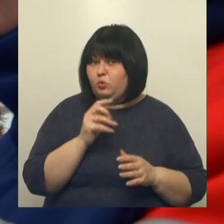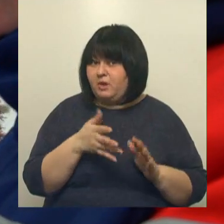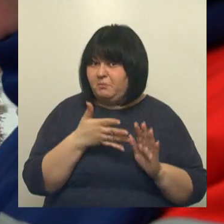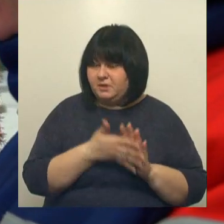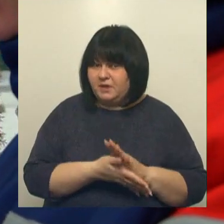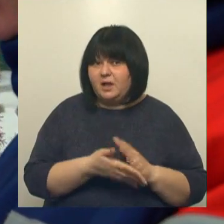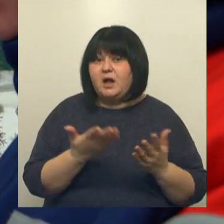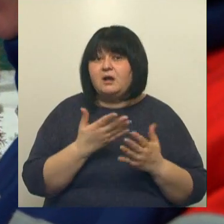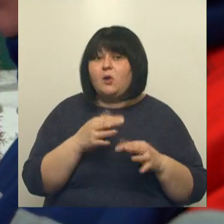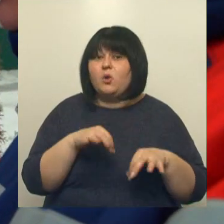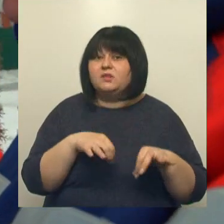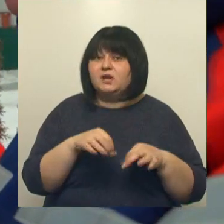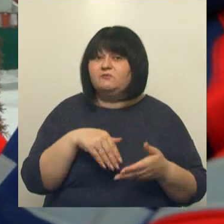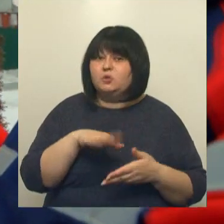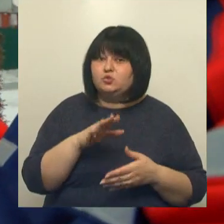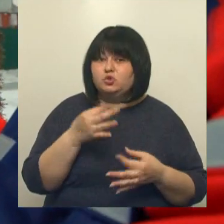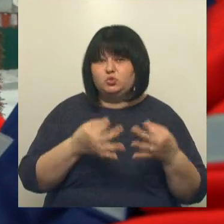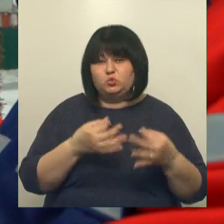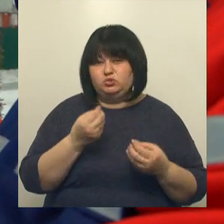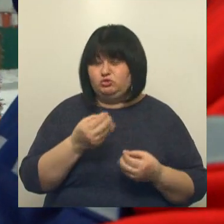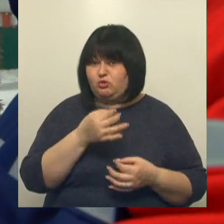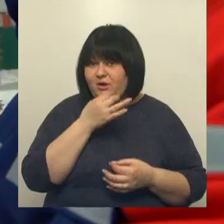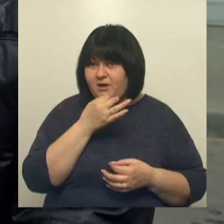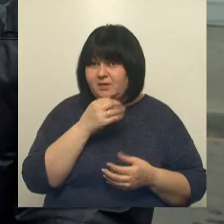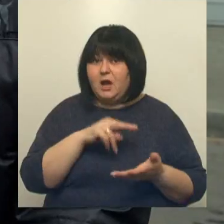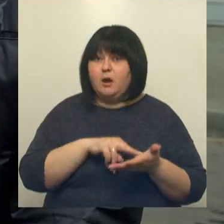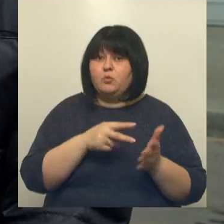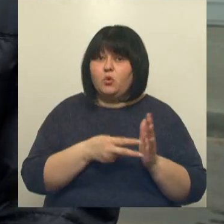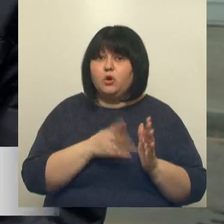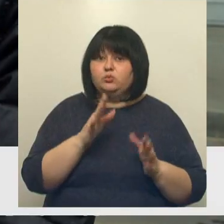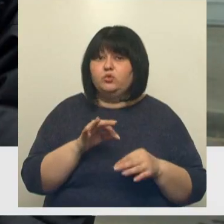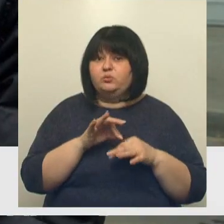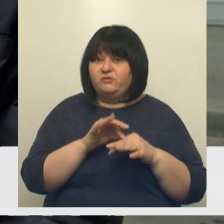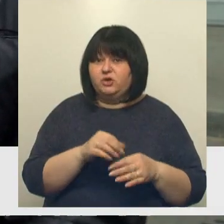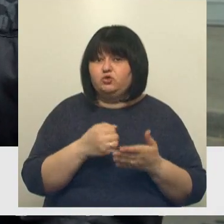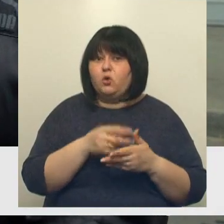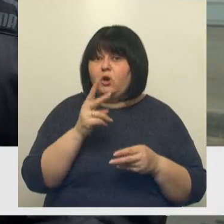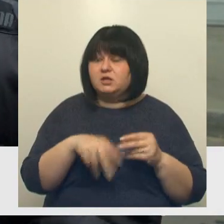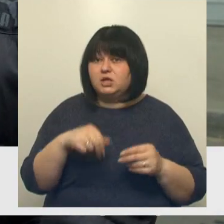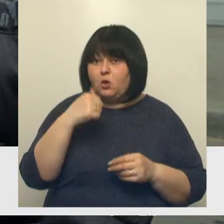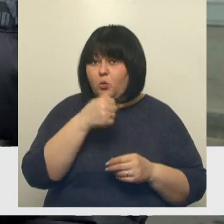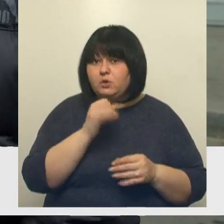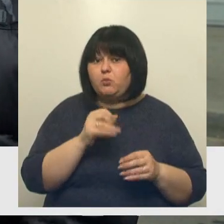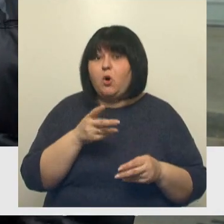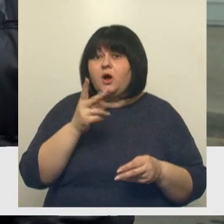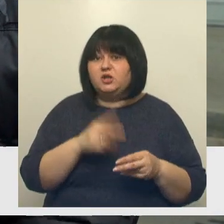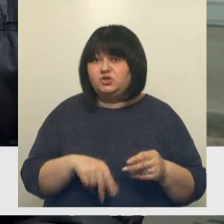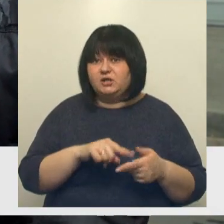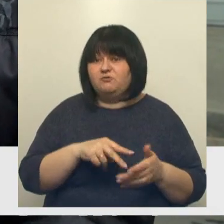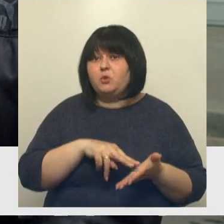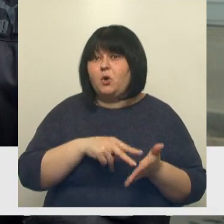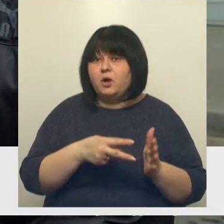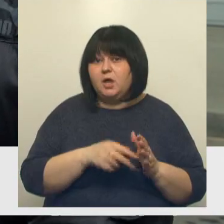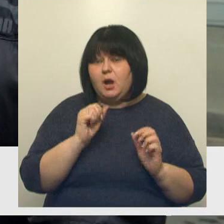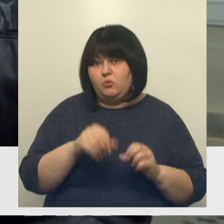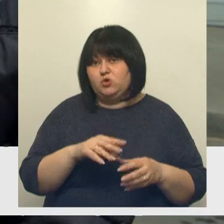какой транспорт лучше, пока судите рано. Проект будет длиться до конца этого года, и по окончании этого проекта уже можно